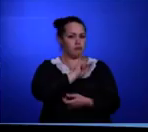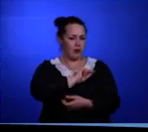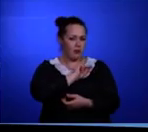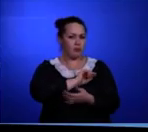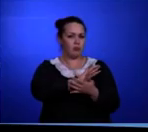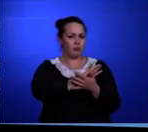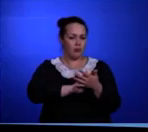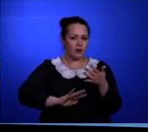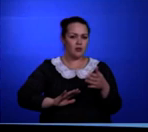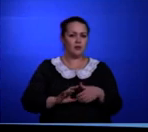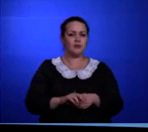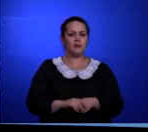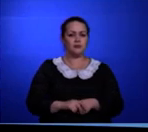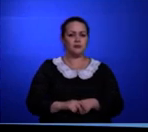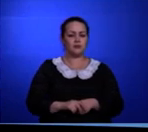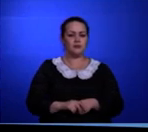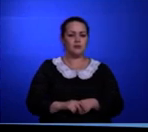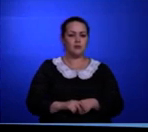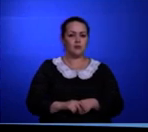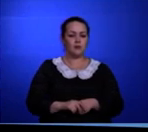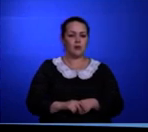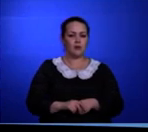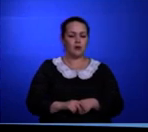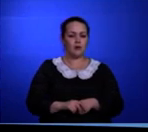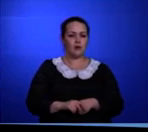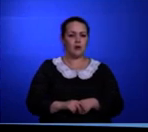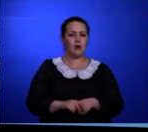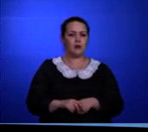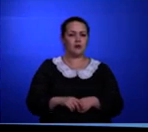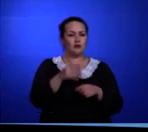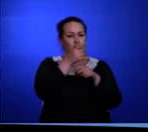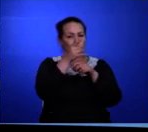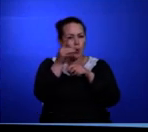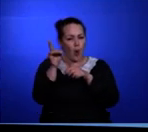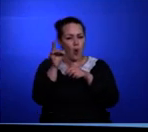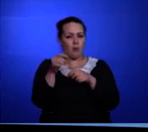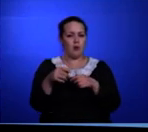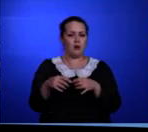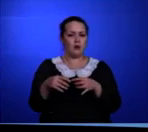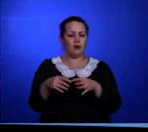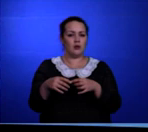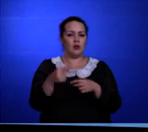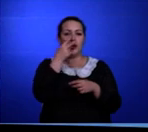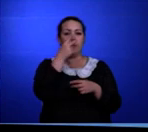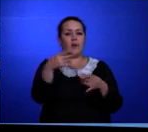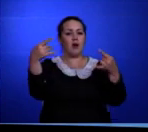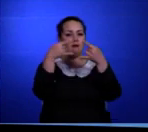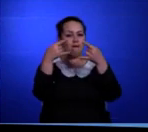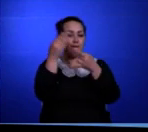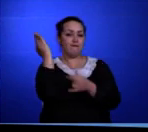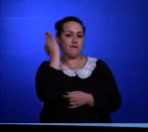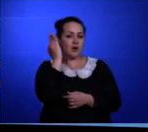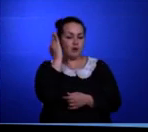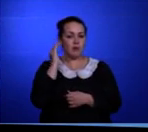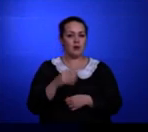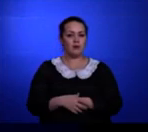Ребята, киноаппарат – это аппарат для киносъемок или для показа кинофильмов. Теперь